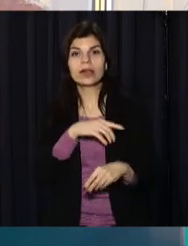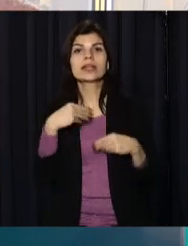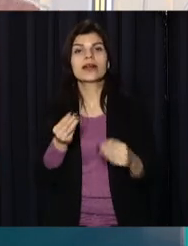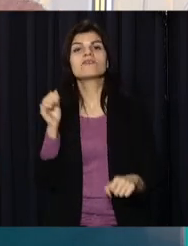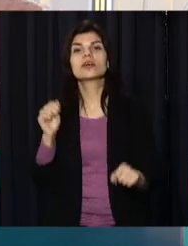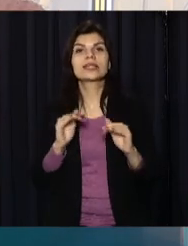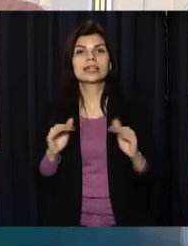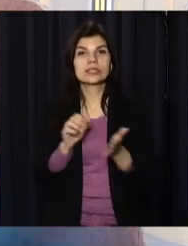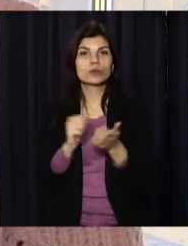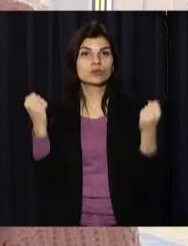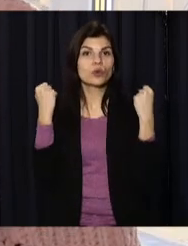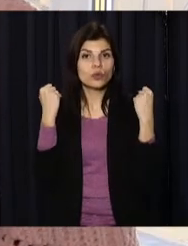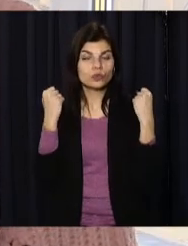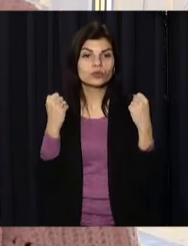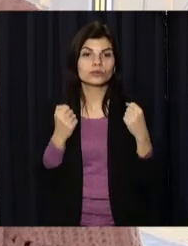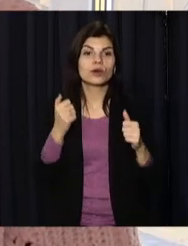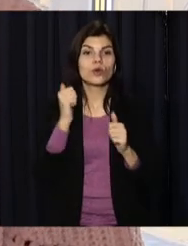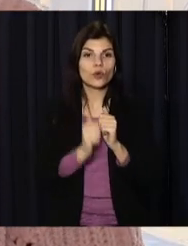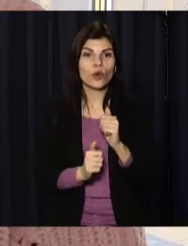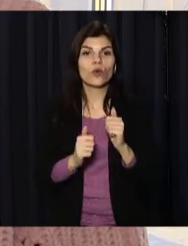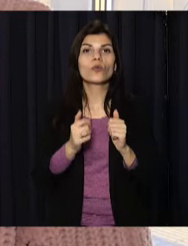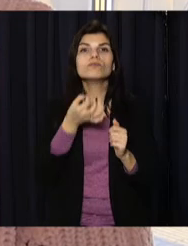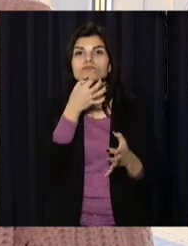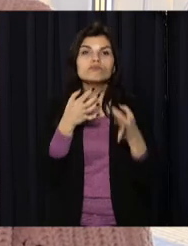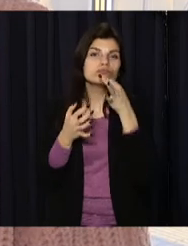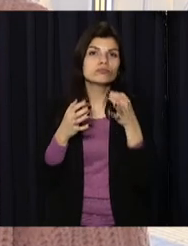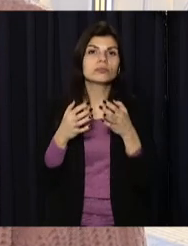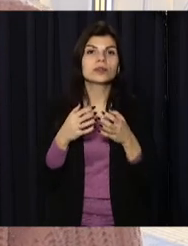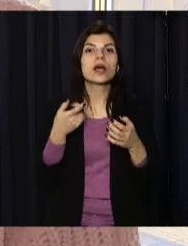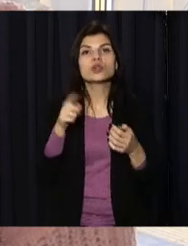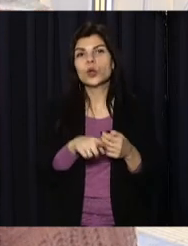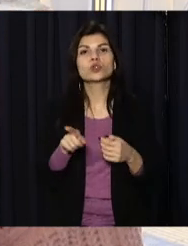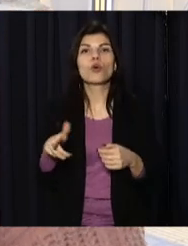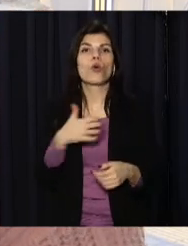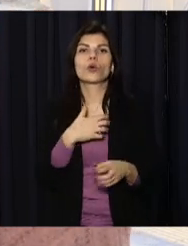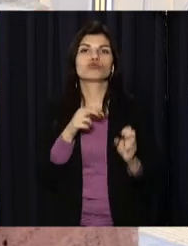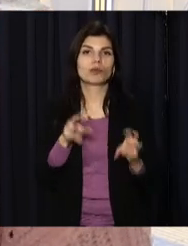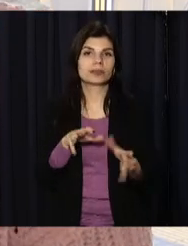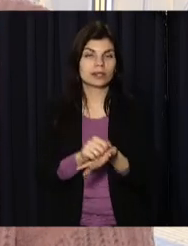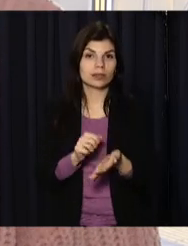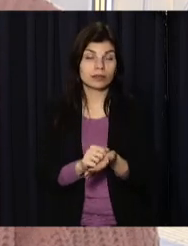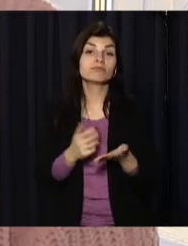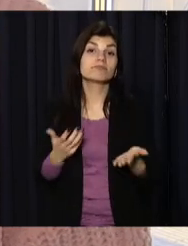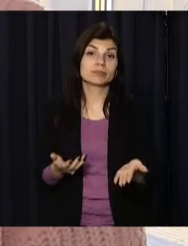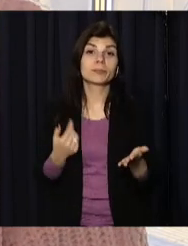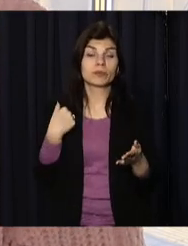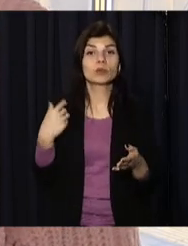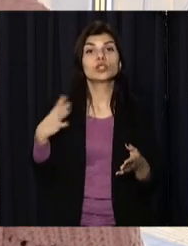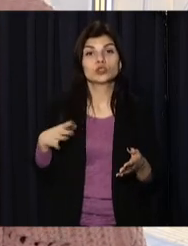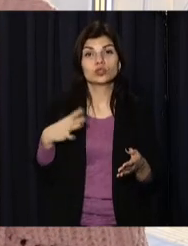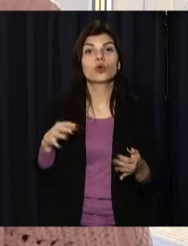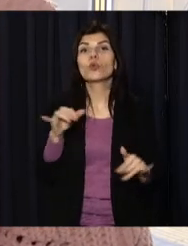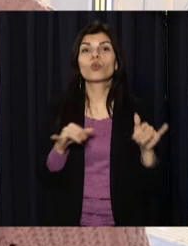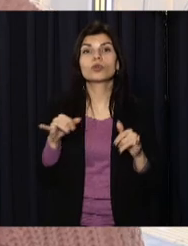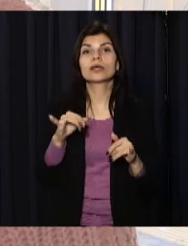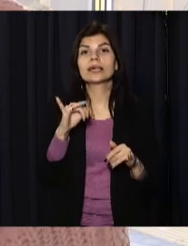можливість займатися спортом. Кожний на своє вподобання може вибрати те, що в ньому хоче зайнятися. Ну і, звичайно, що ми чекаємо, куди